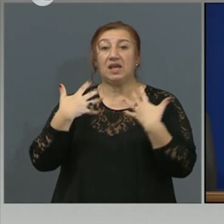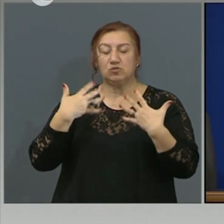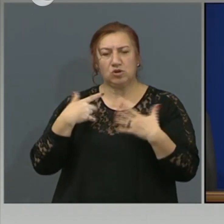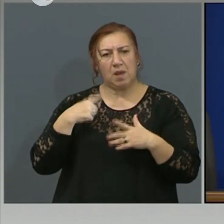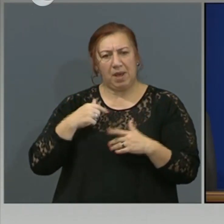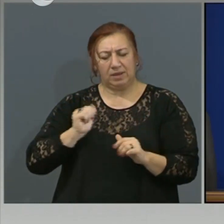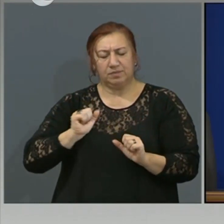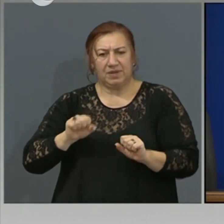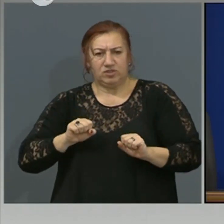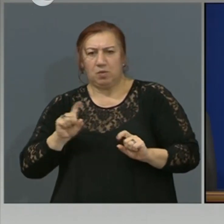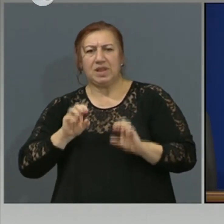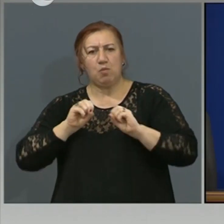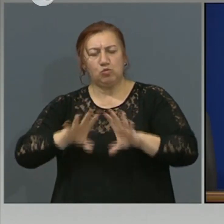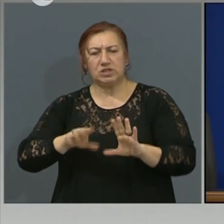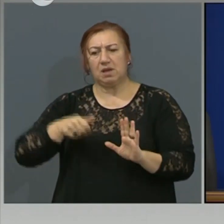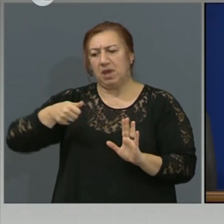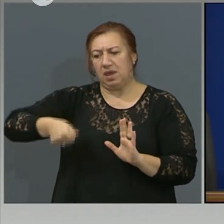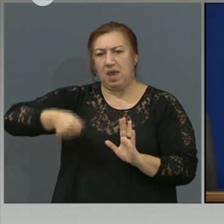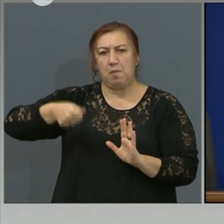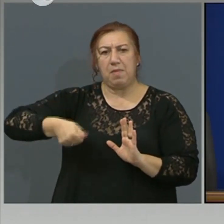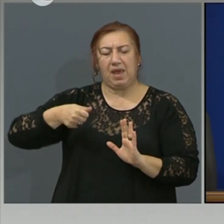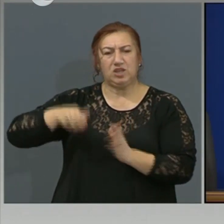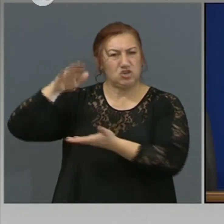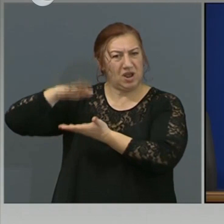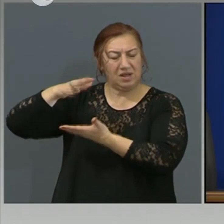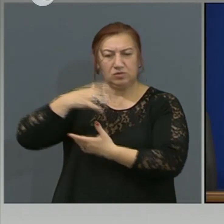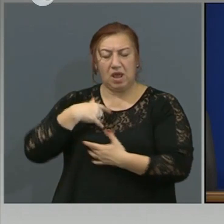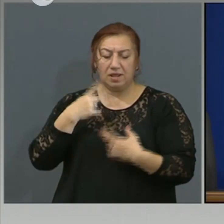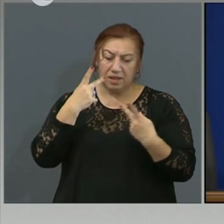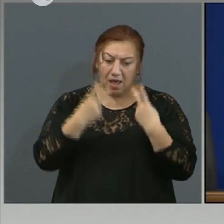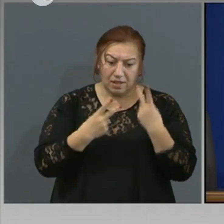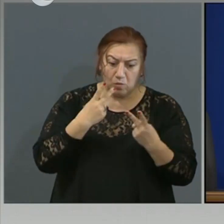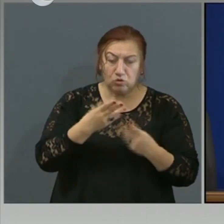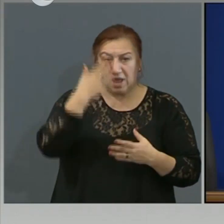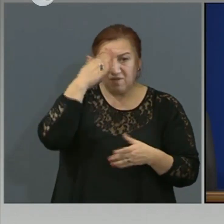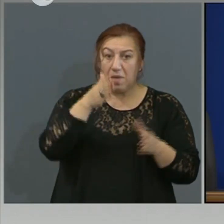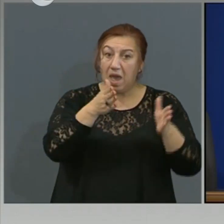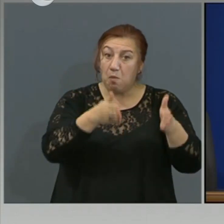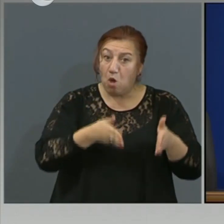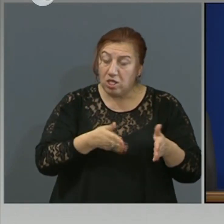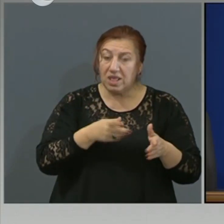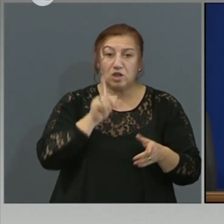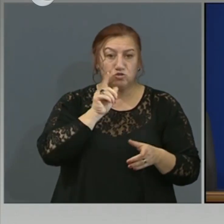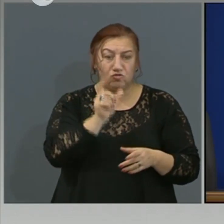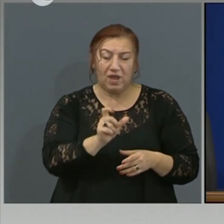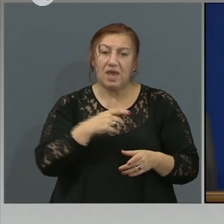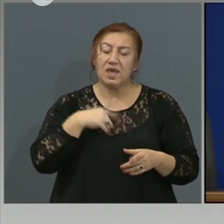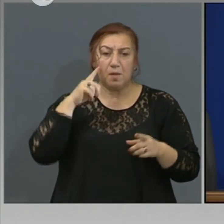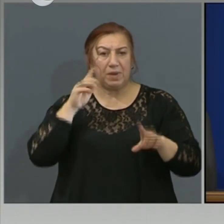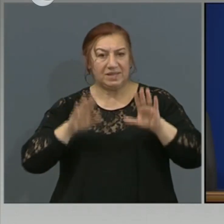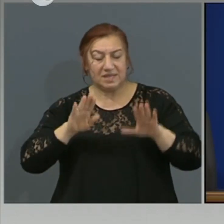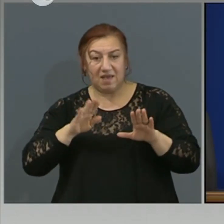вентилация, активно наблюдаваме болните и по индивидуална предценка решаваме дали да се пристъпи към следващ етап на лечение.